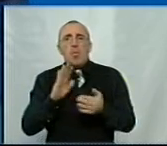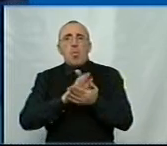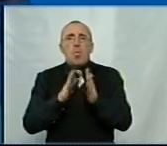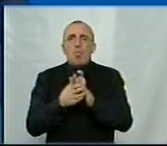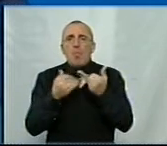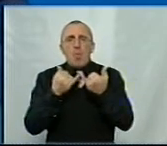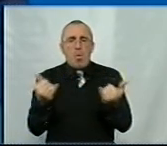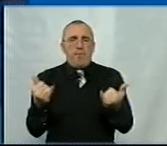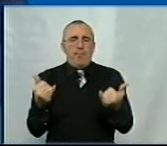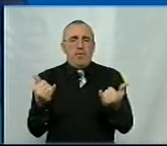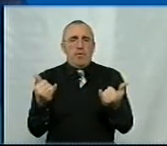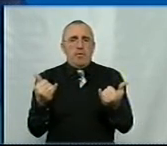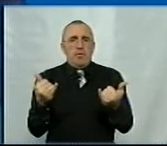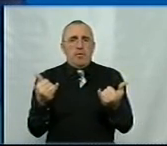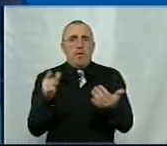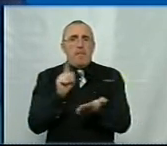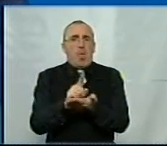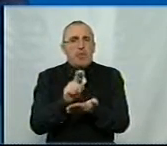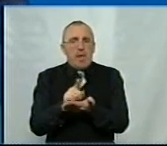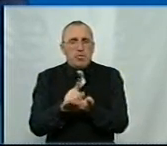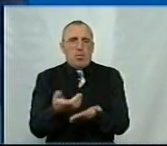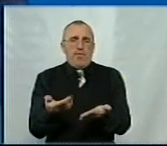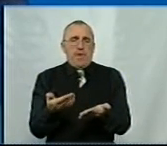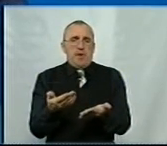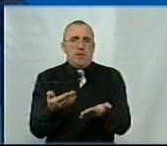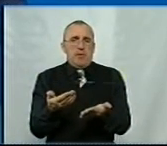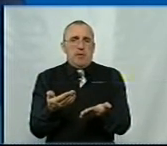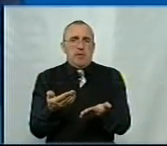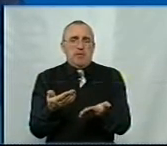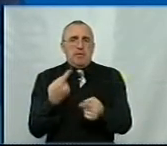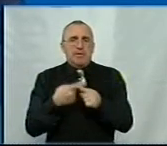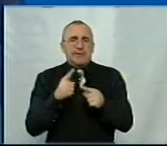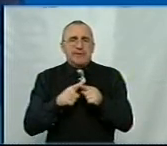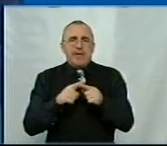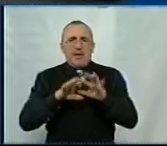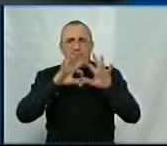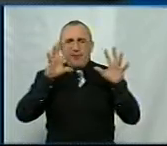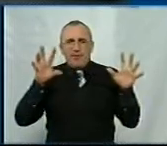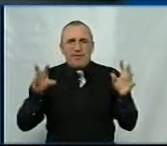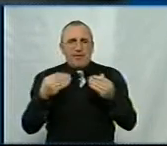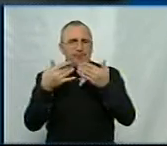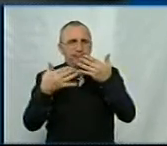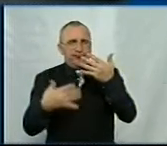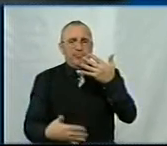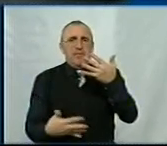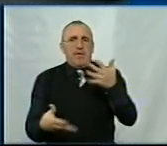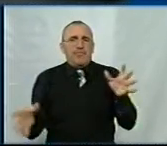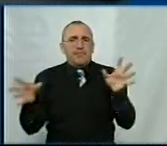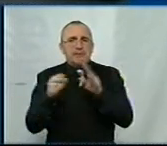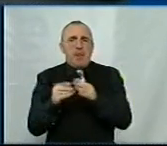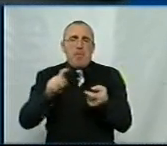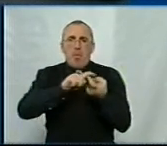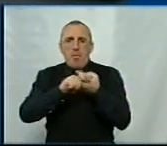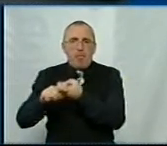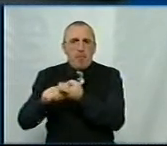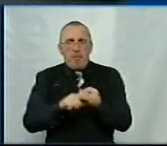оподаткування, це ціла низка взаємопов'язаних